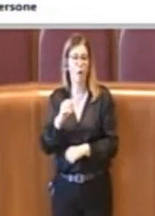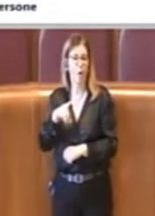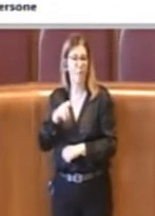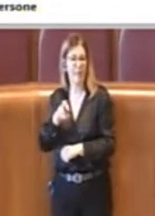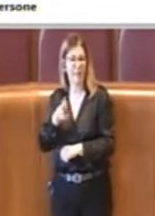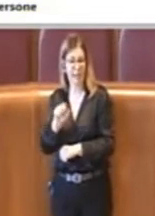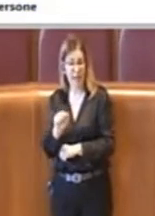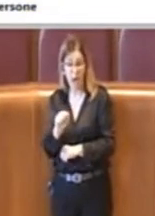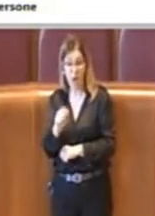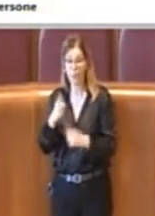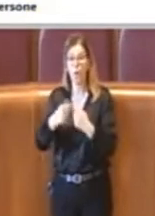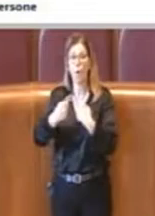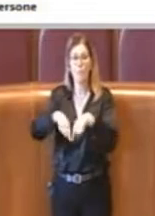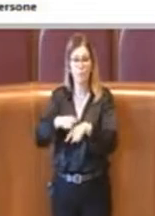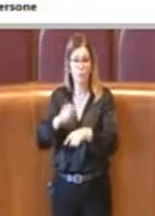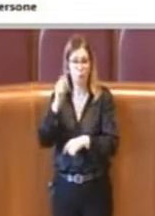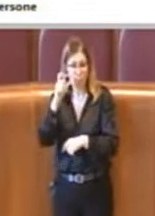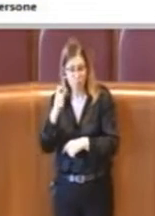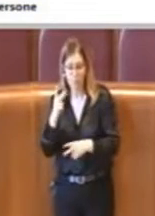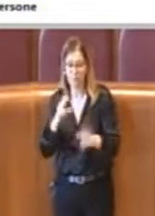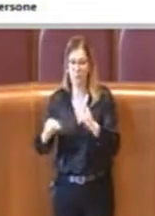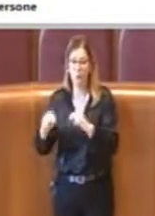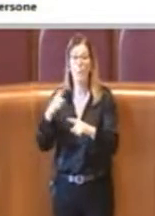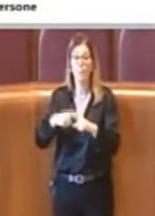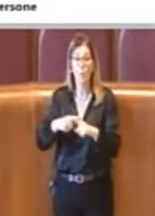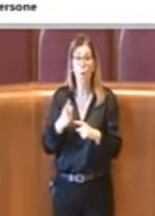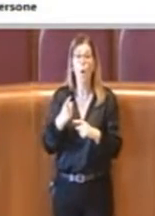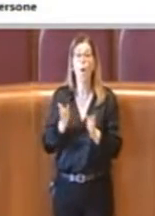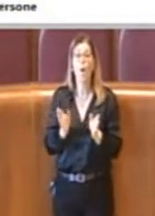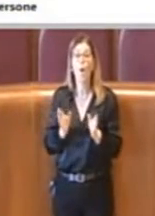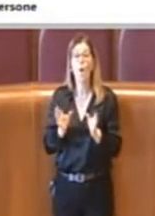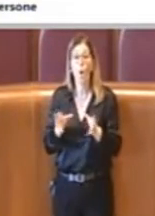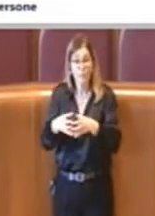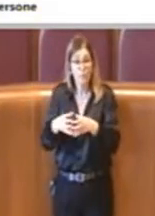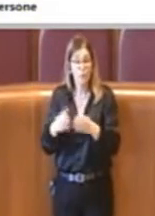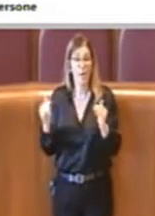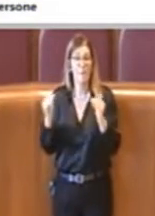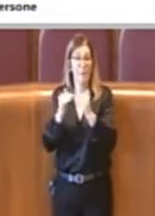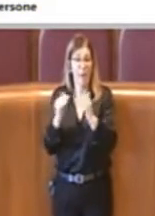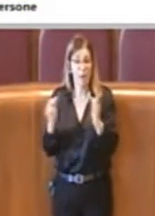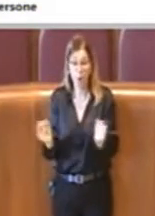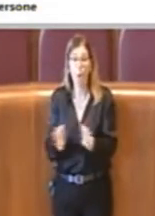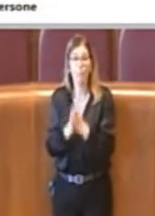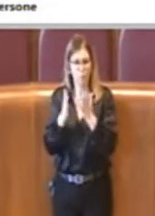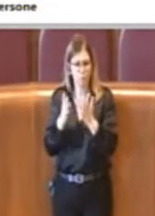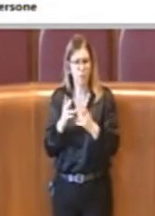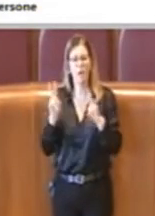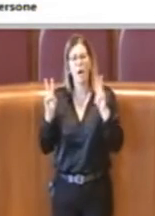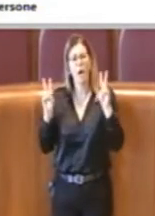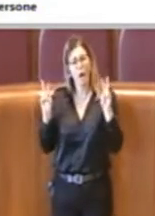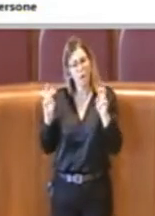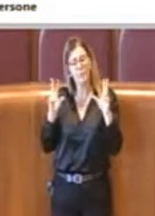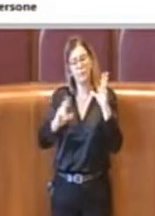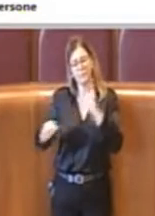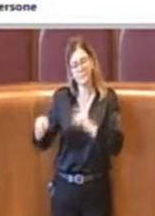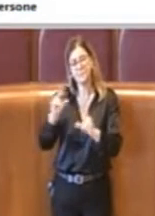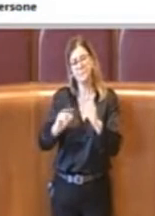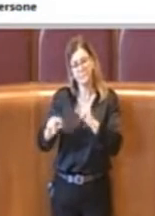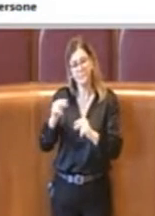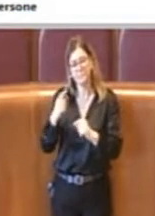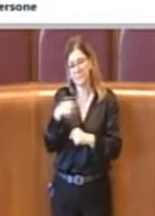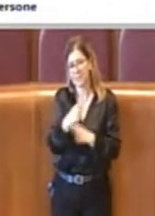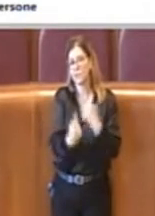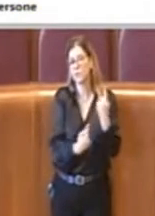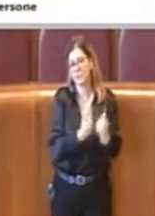Commissione Cultura. So che anche la Commissione Pari Opportunità ha trattato questo focus sotto le sue competenze.